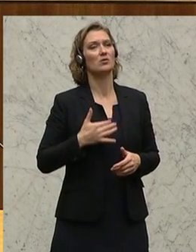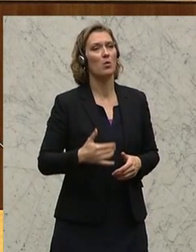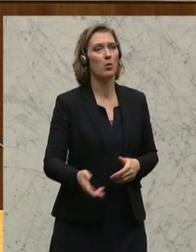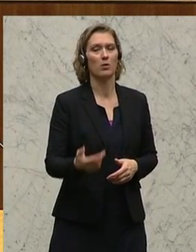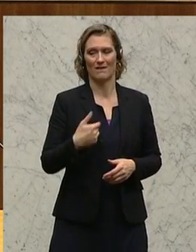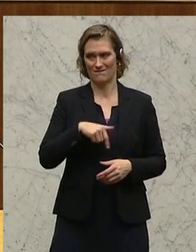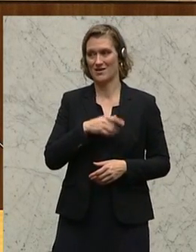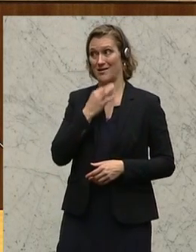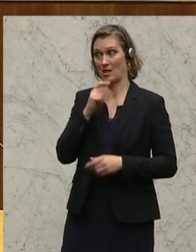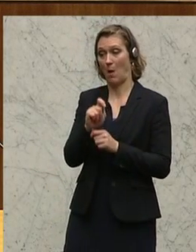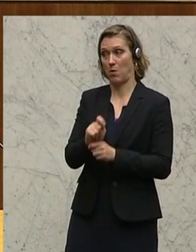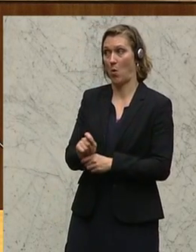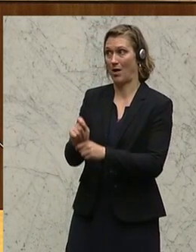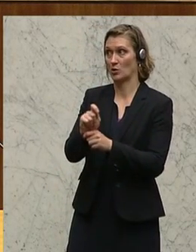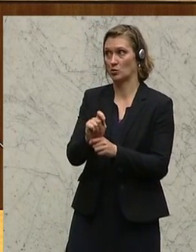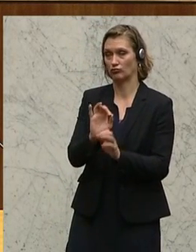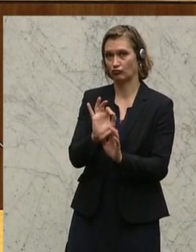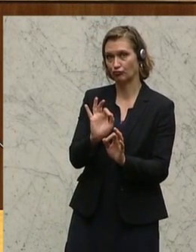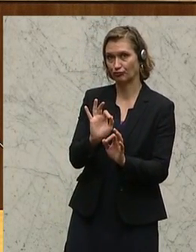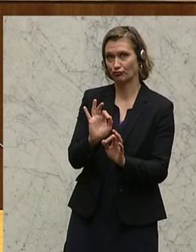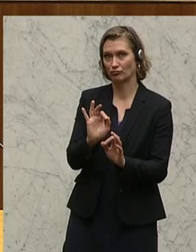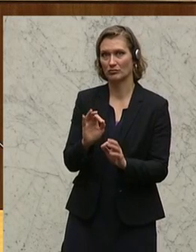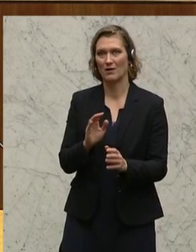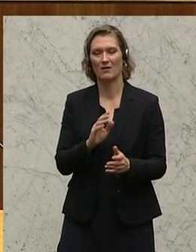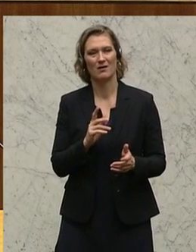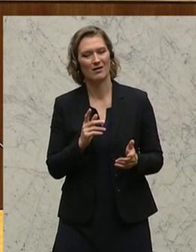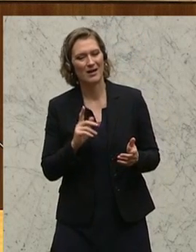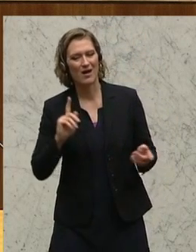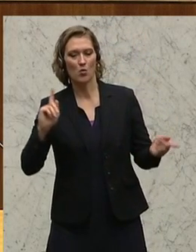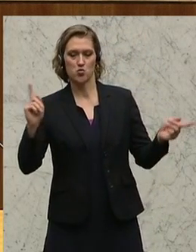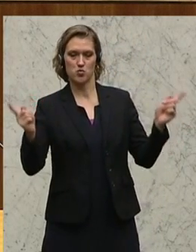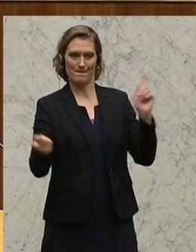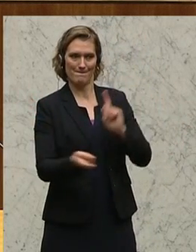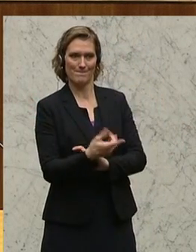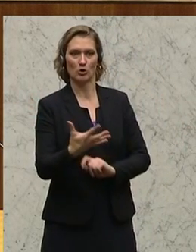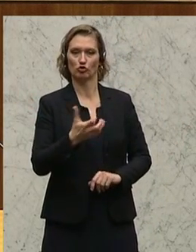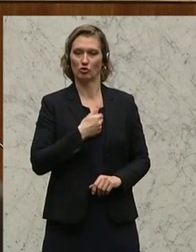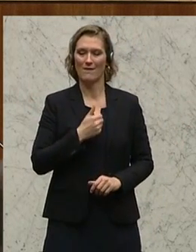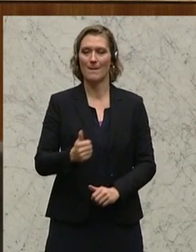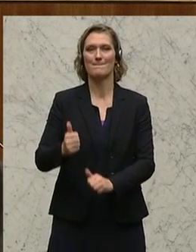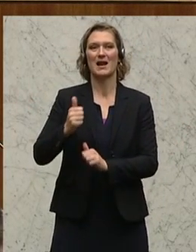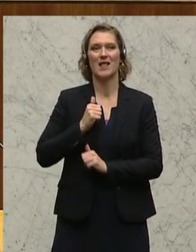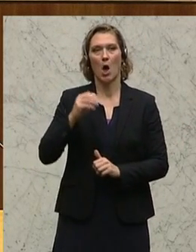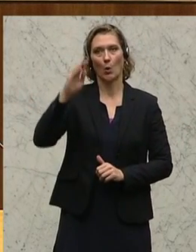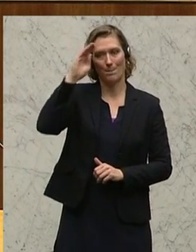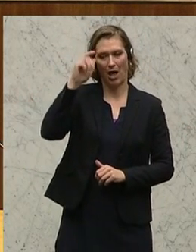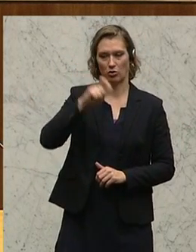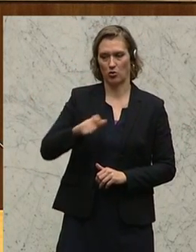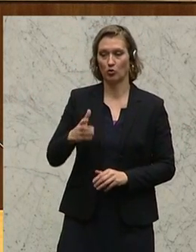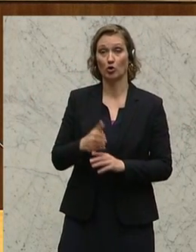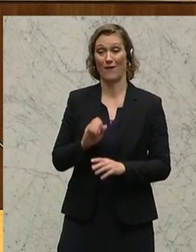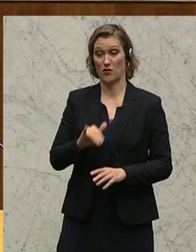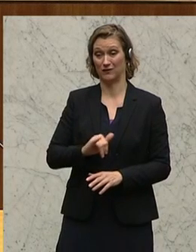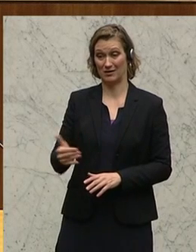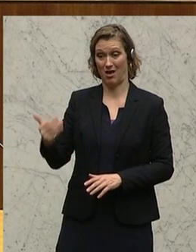sehr genau beobachten, inwieweit jetzt die in Wahrheit völlige Trendumkehr hinsichtlich der Militärkommanden, die ja die letzten 15